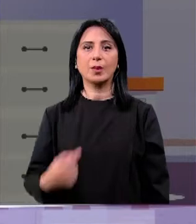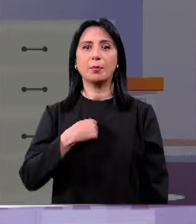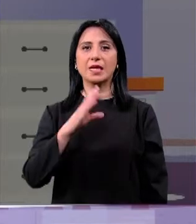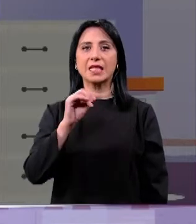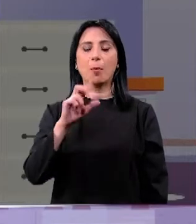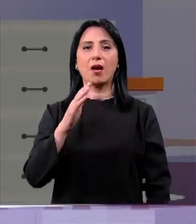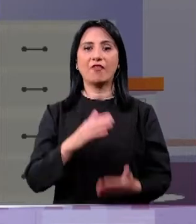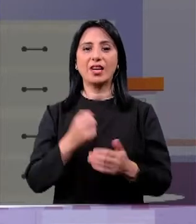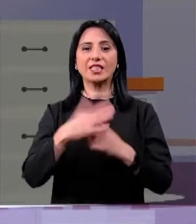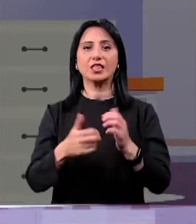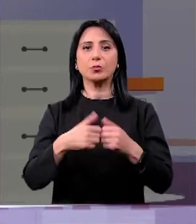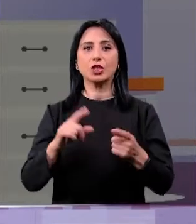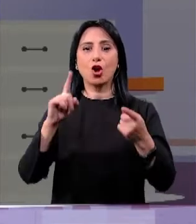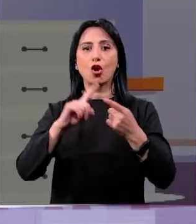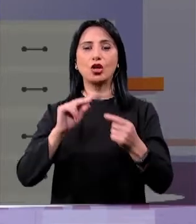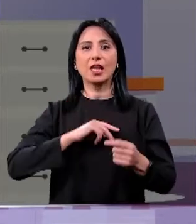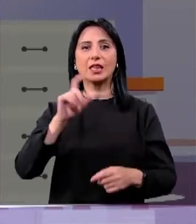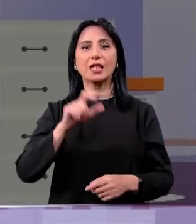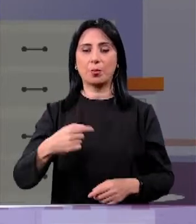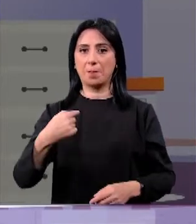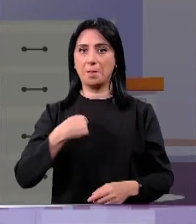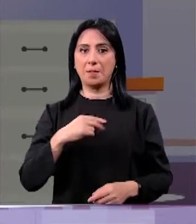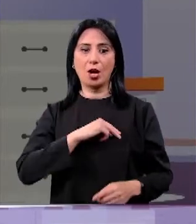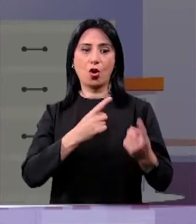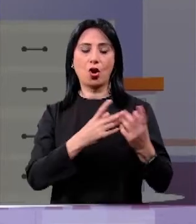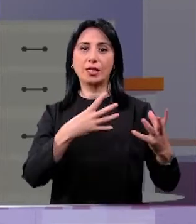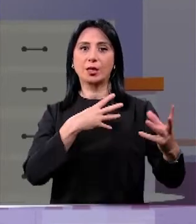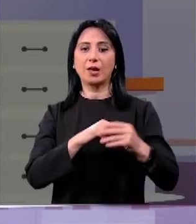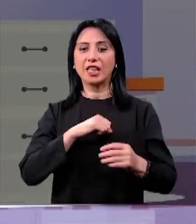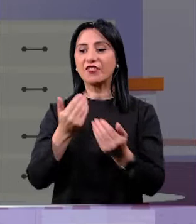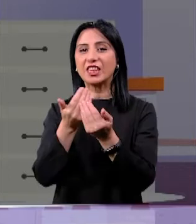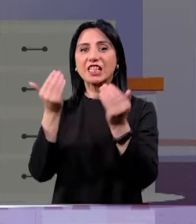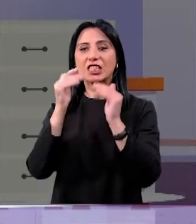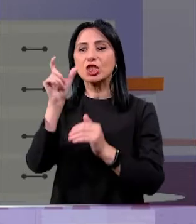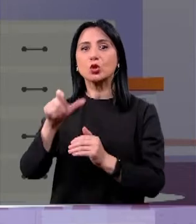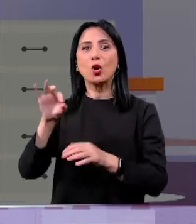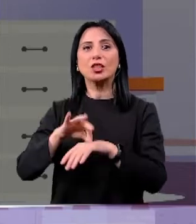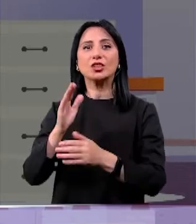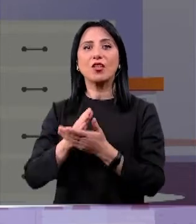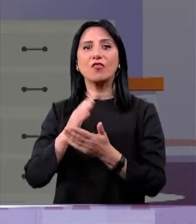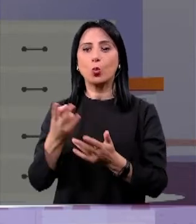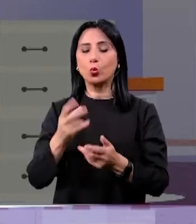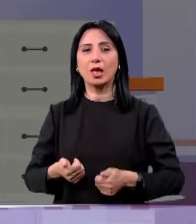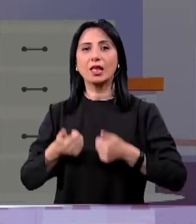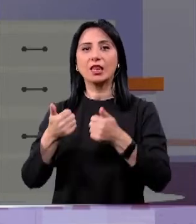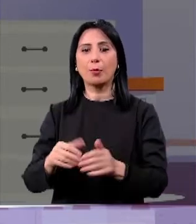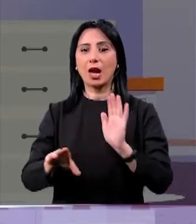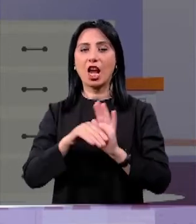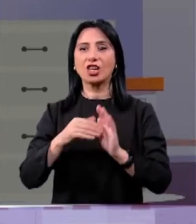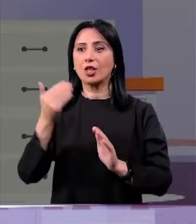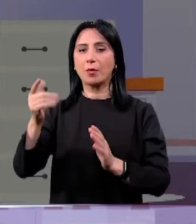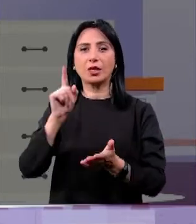Ես հաբան եմ կենտրոնական ընտրական հատնժաղովի կապերի կենտրոնի եշխատակից է և ես իմ գործ ընկեների հետ պետք է ոգնեմ ինքնամեկ ուսացված